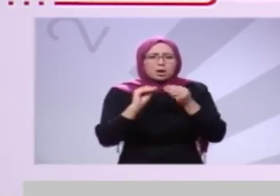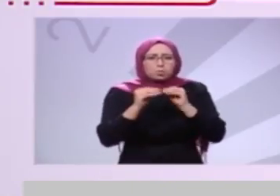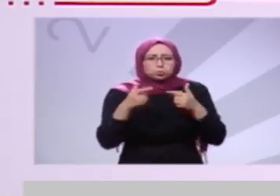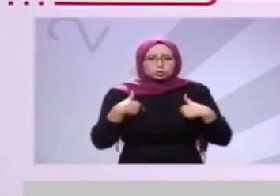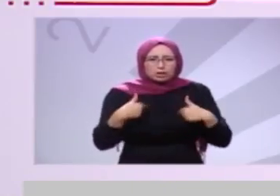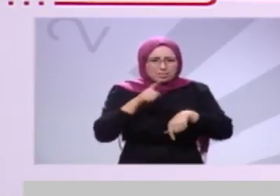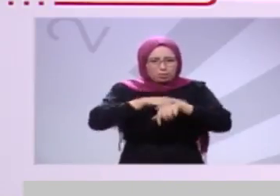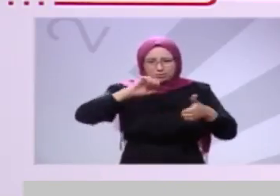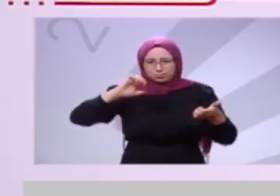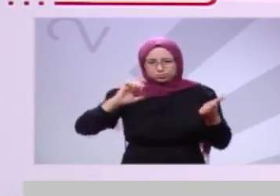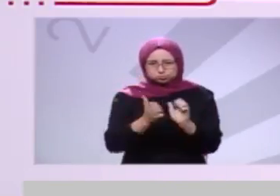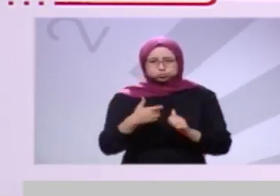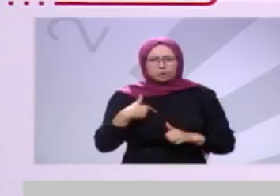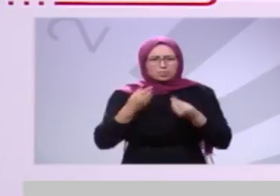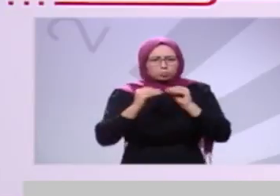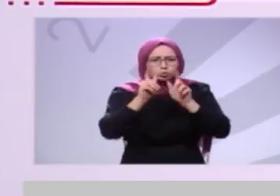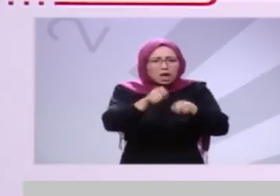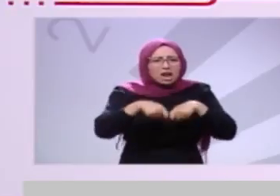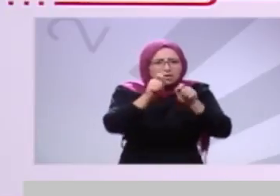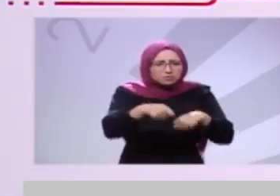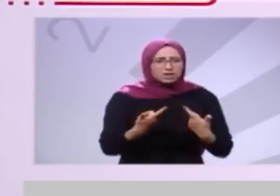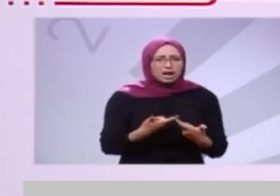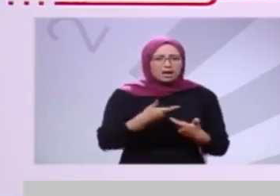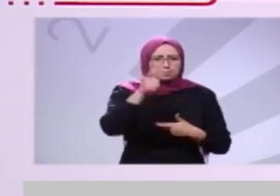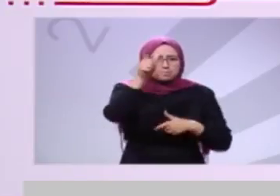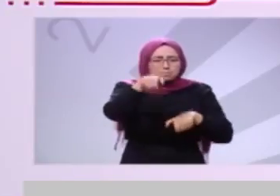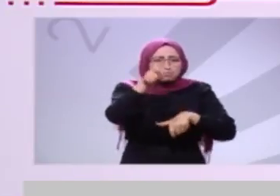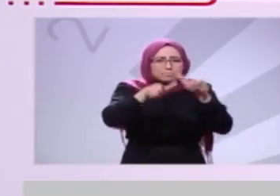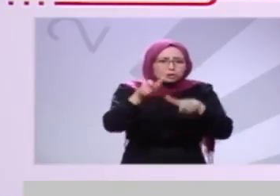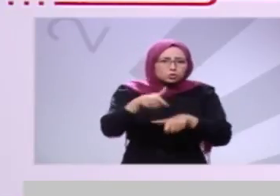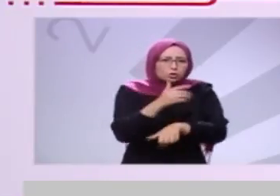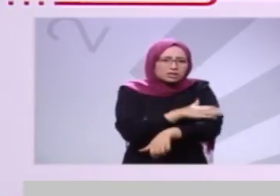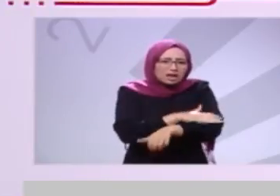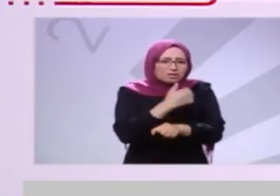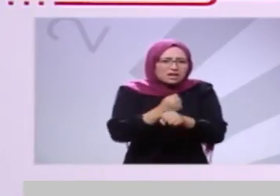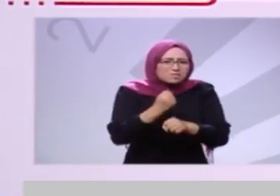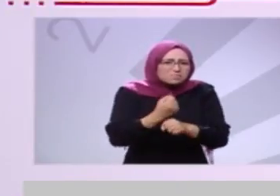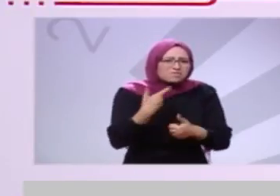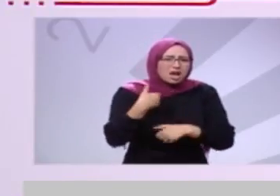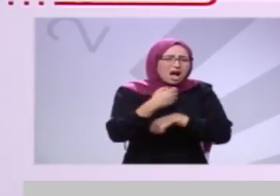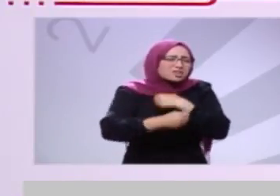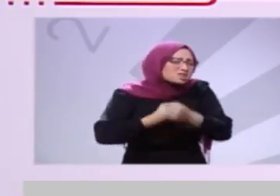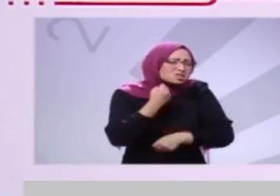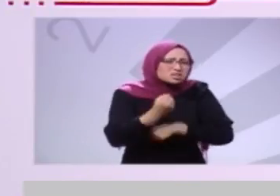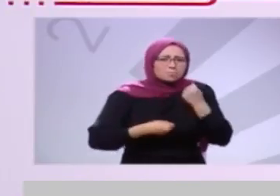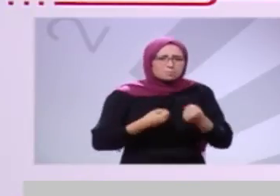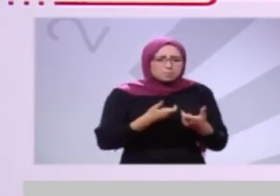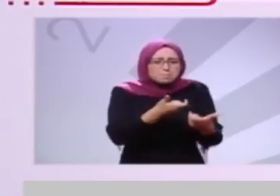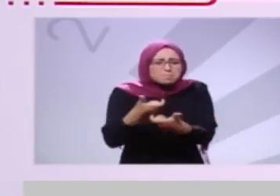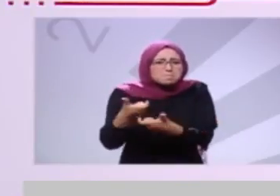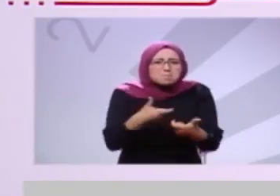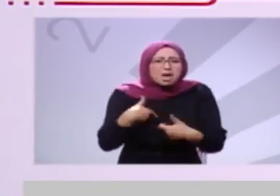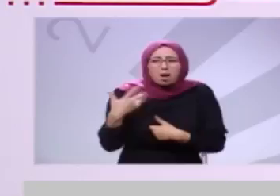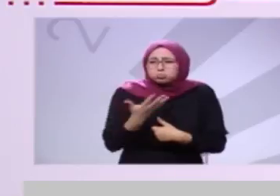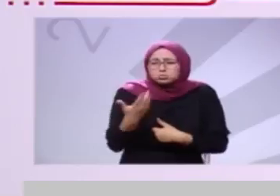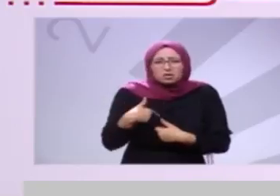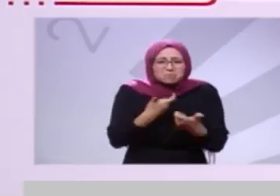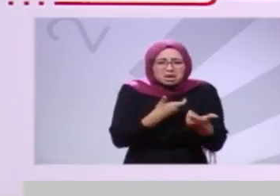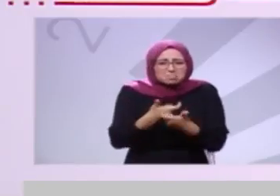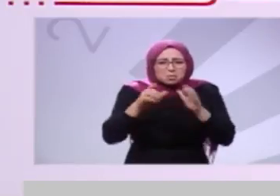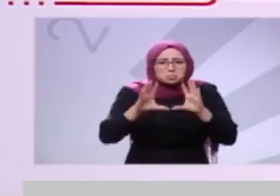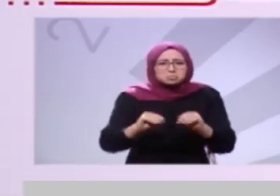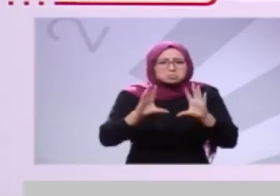الحيز هذا يستوعبها مشاكل في الفلاحة الفلاح يعاني الدورة المائية ما تنجمش تلبي حاجيات الفلاح